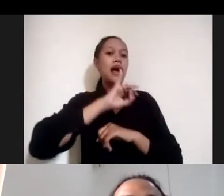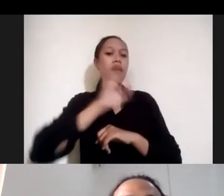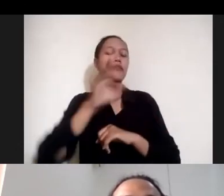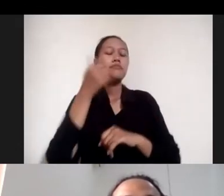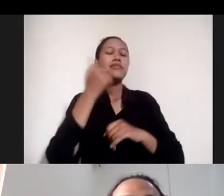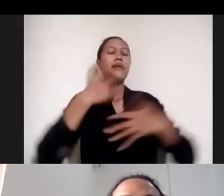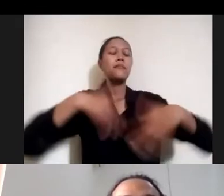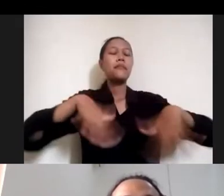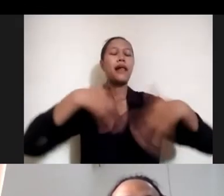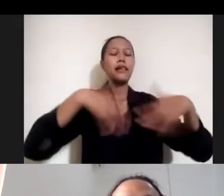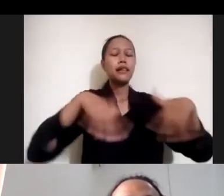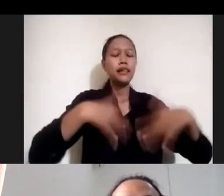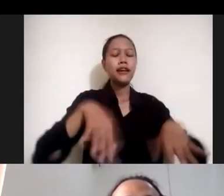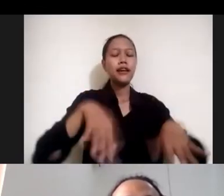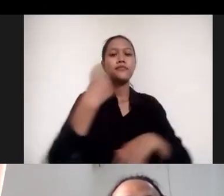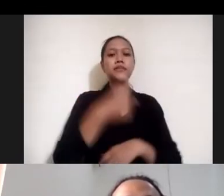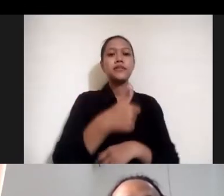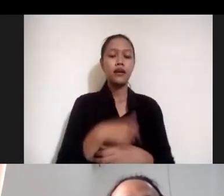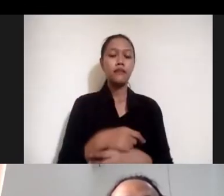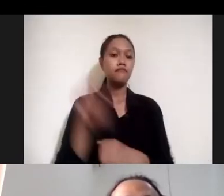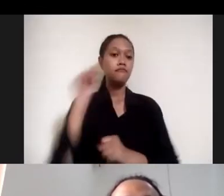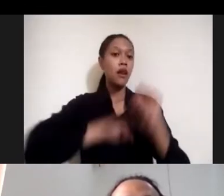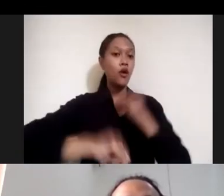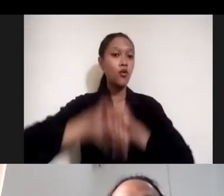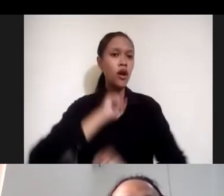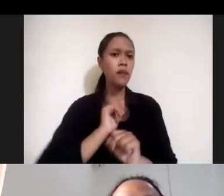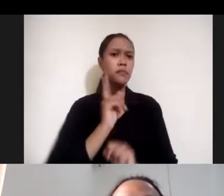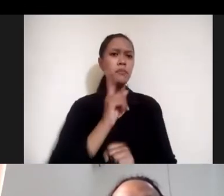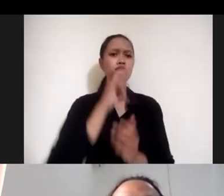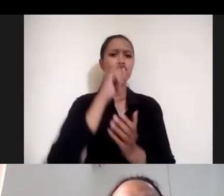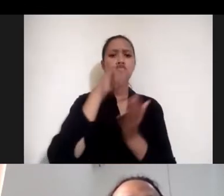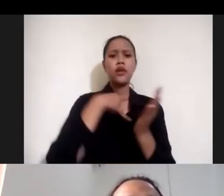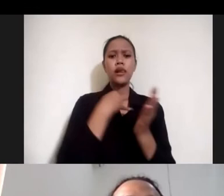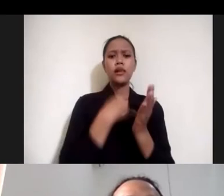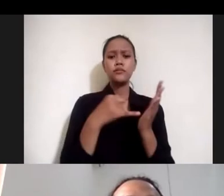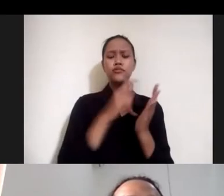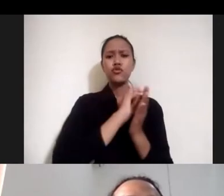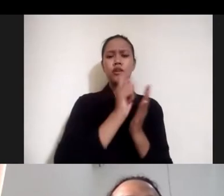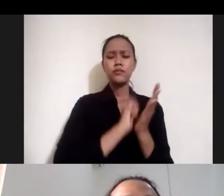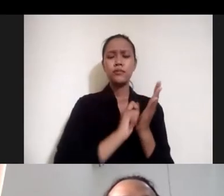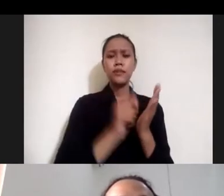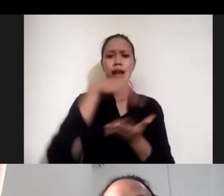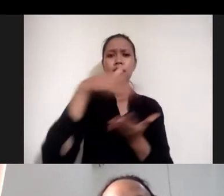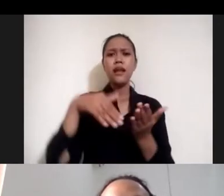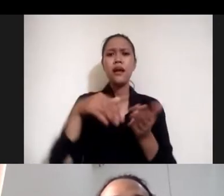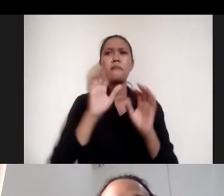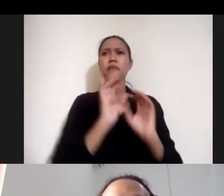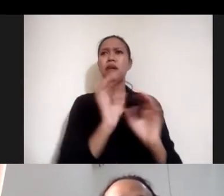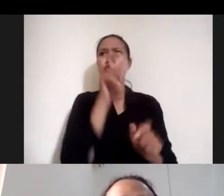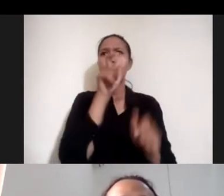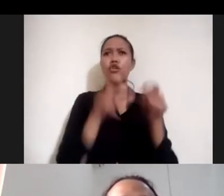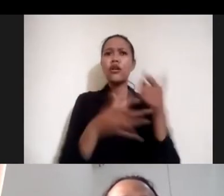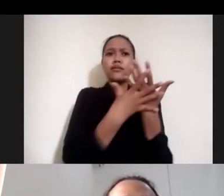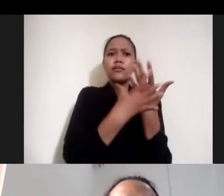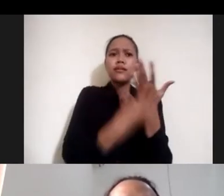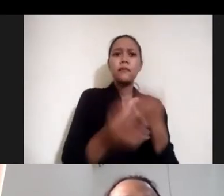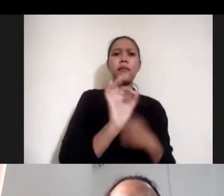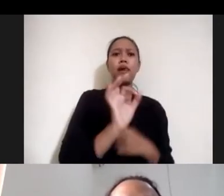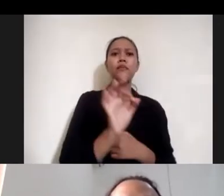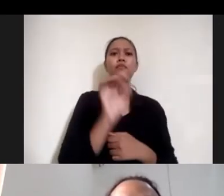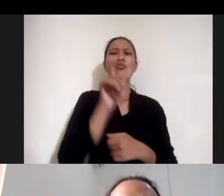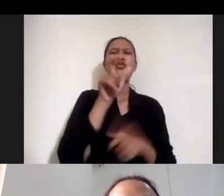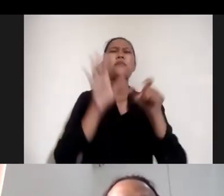itu dilakukan karena memang jurnalisme data belum banyak yang menerapkan sehingga orang masih kesulitan gimana cara bikinnya